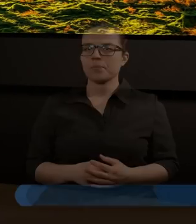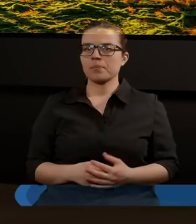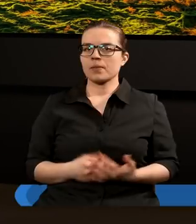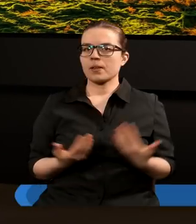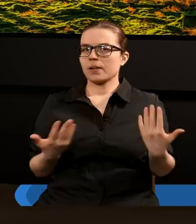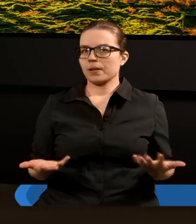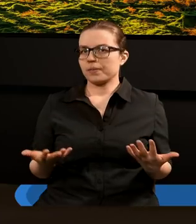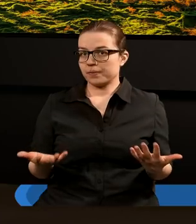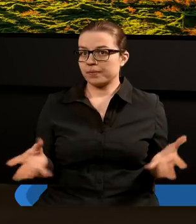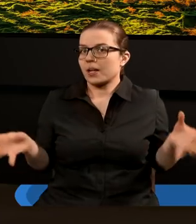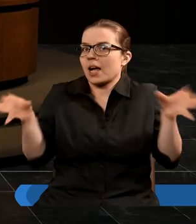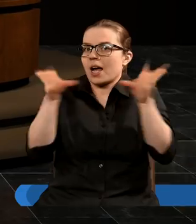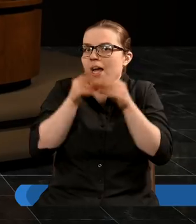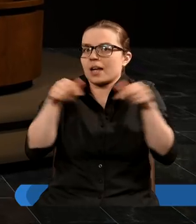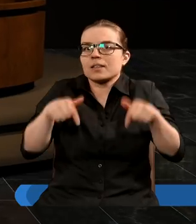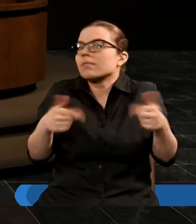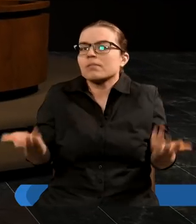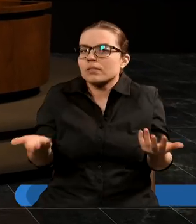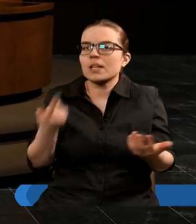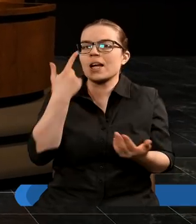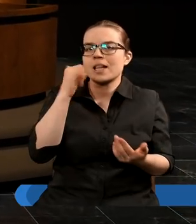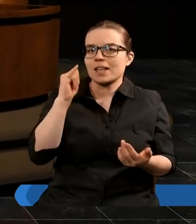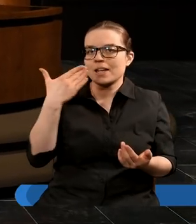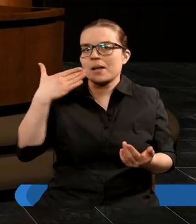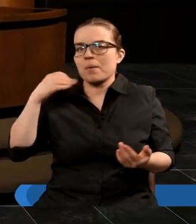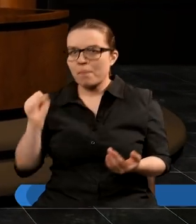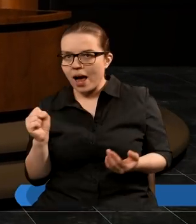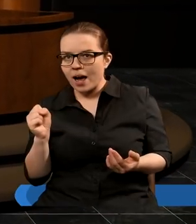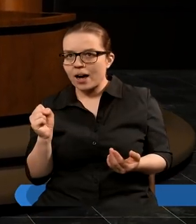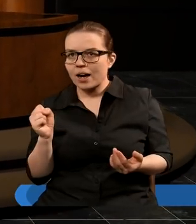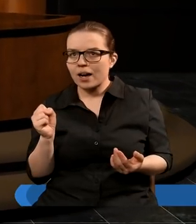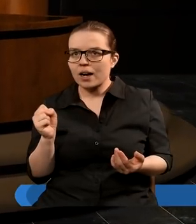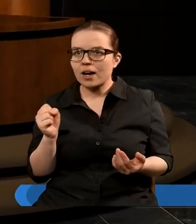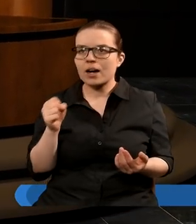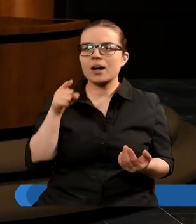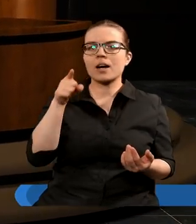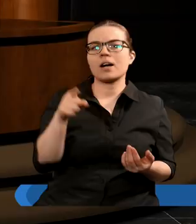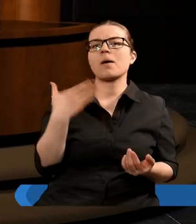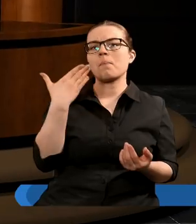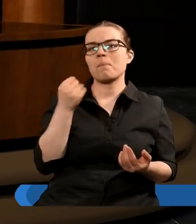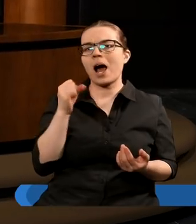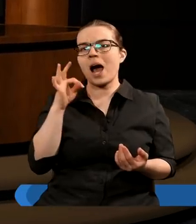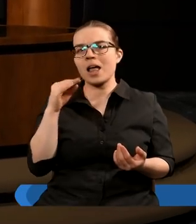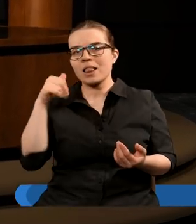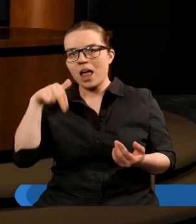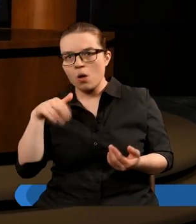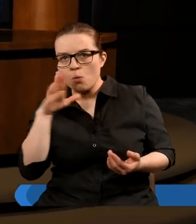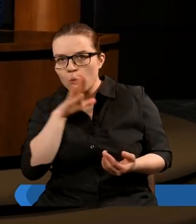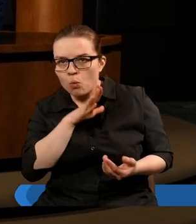W studiu razem ze mną jest Dima i Mateusz.